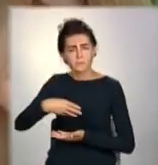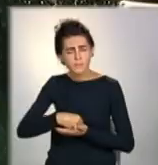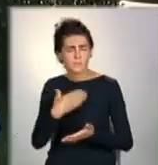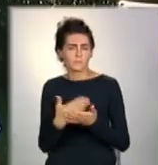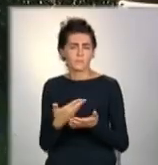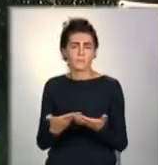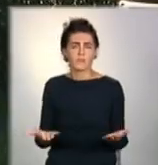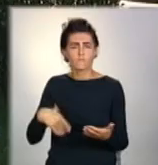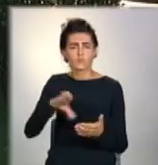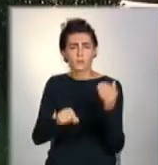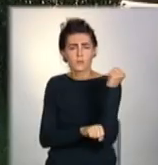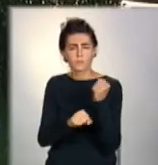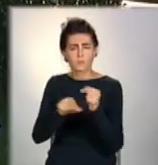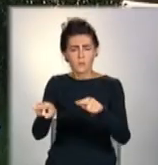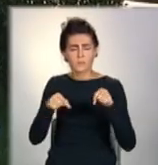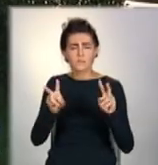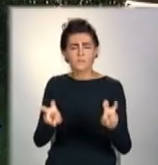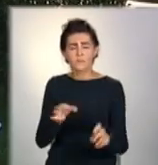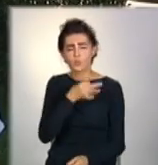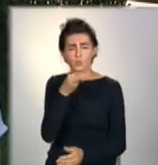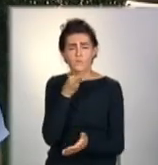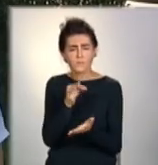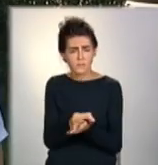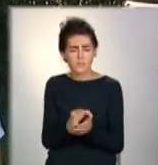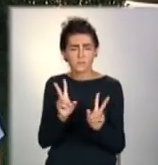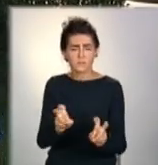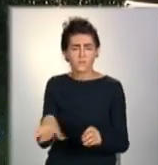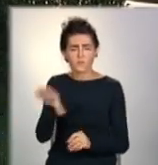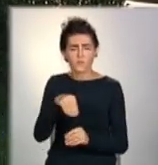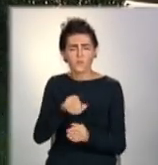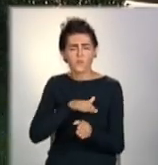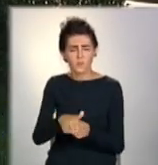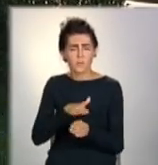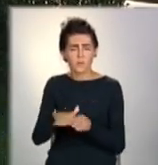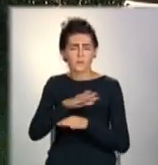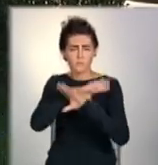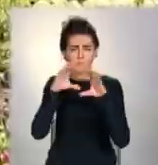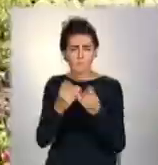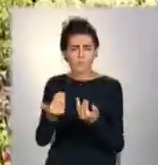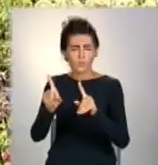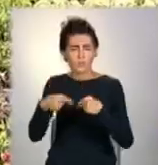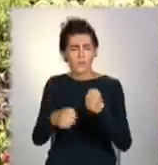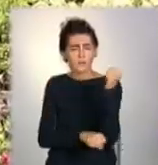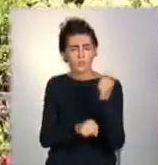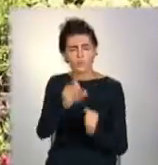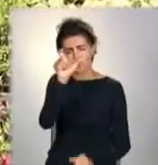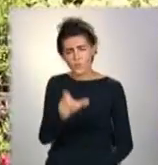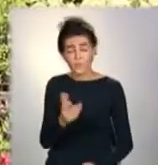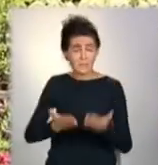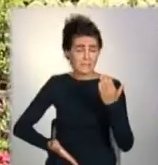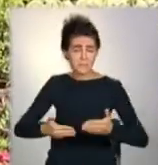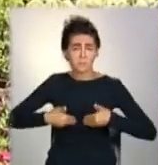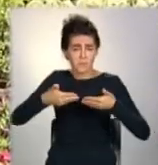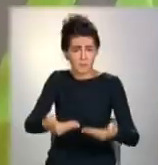роботодавця це також запорука в сумлінному виконанні обов'язків від робітника. Якщо вам пропонують